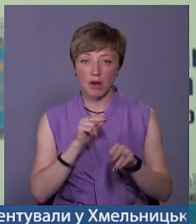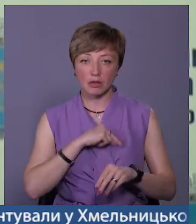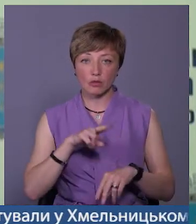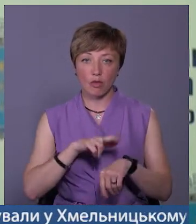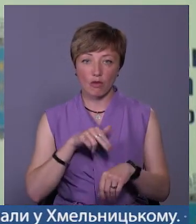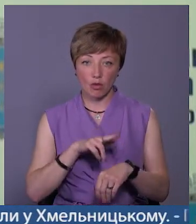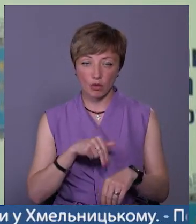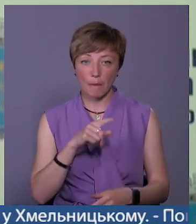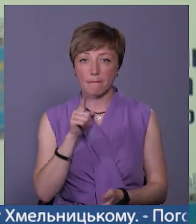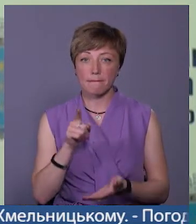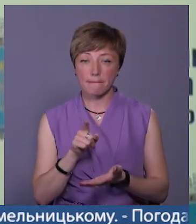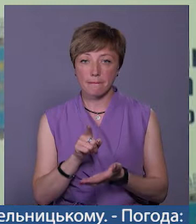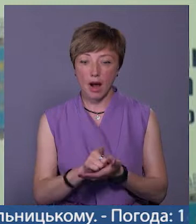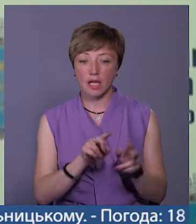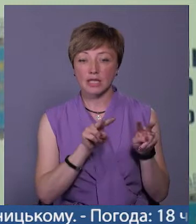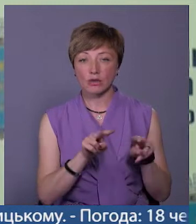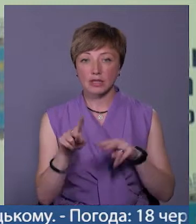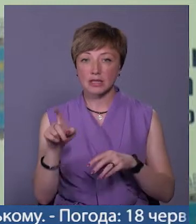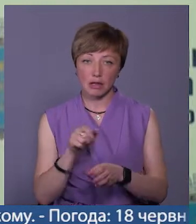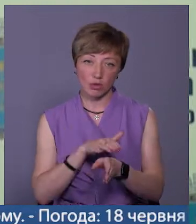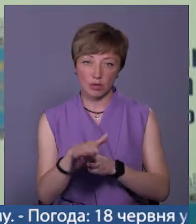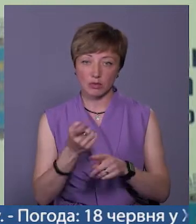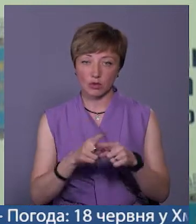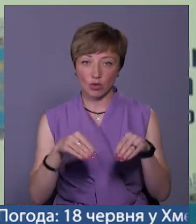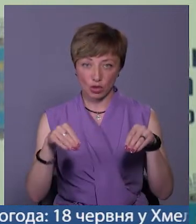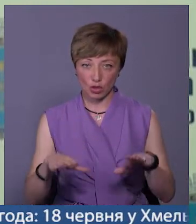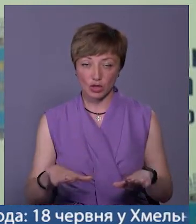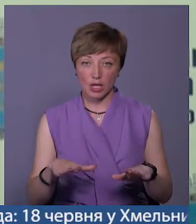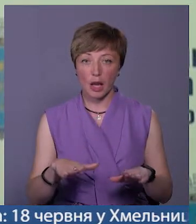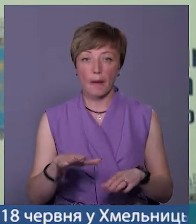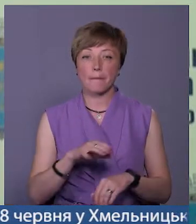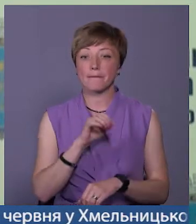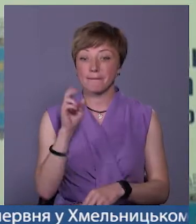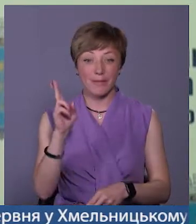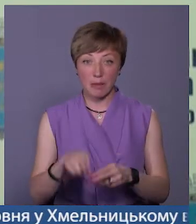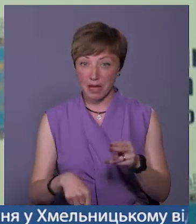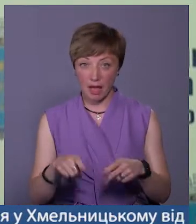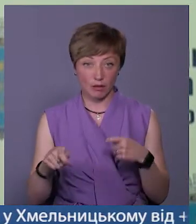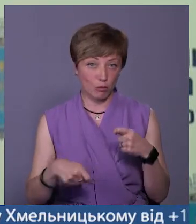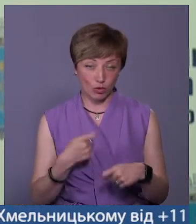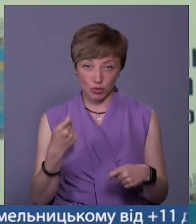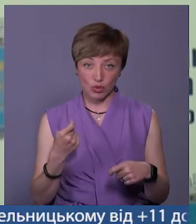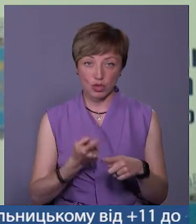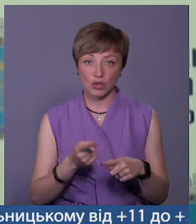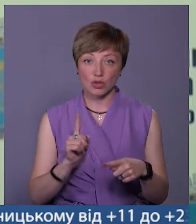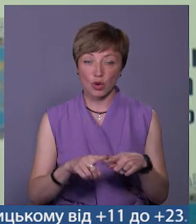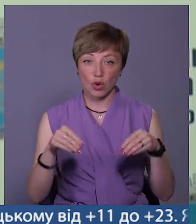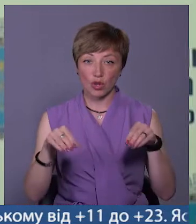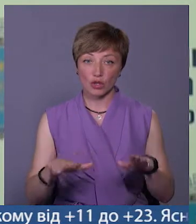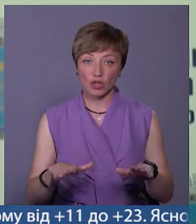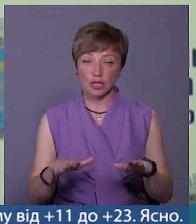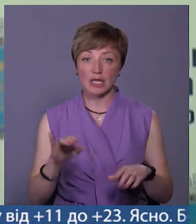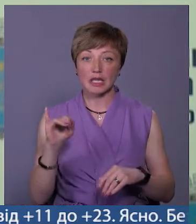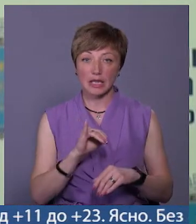органами, має слідкувати за дотриманням цього рішення, припиняти порушення цього рішення,